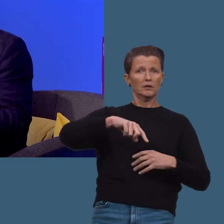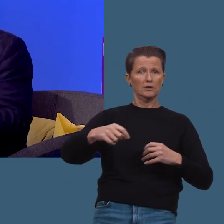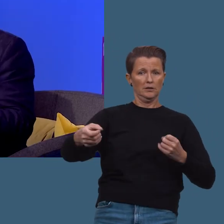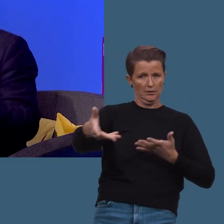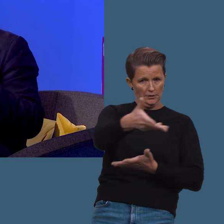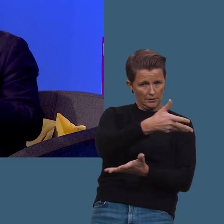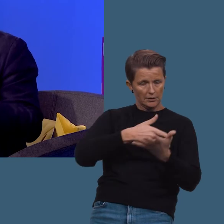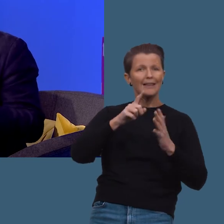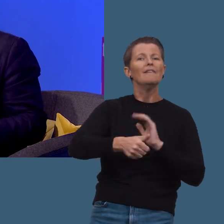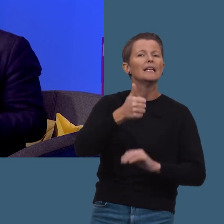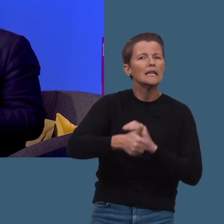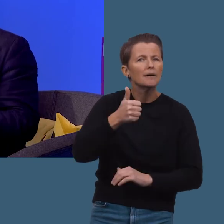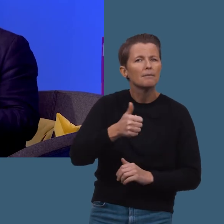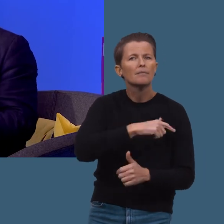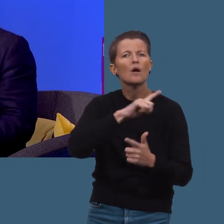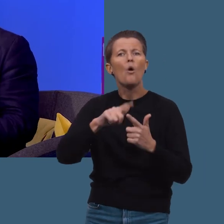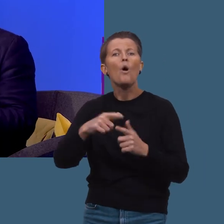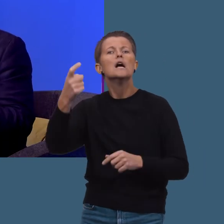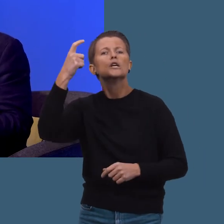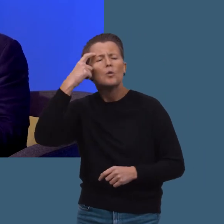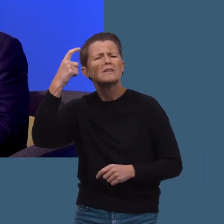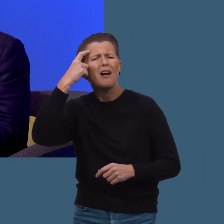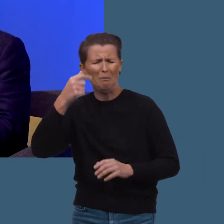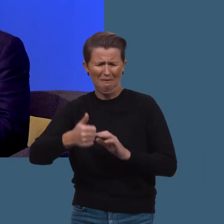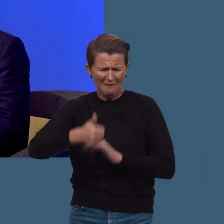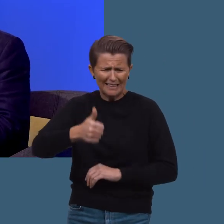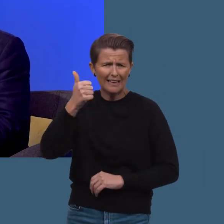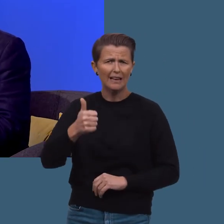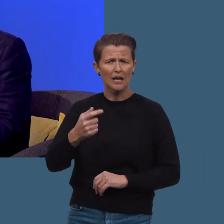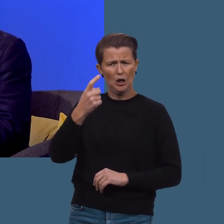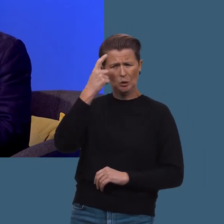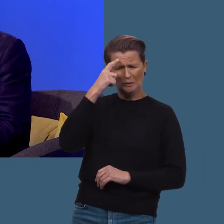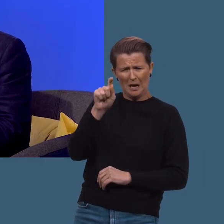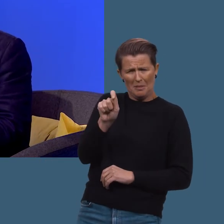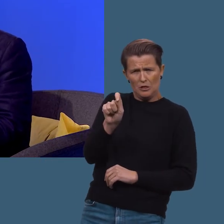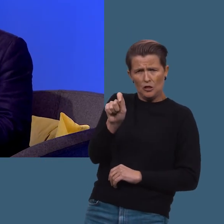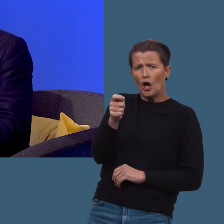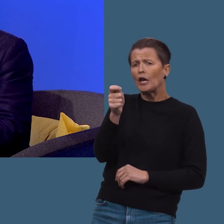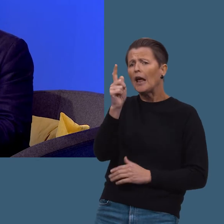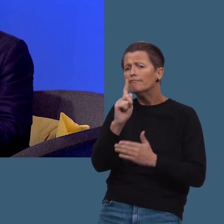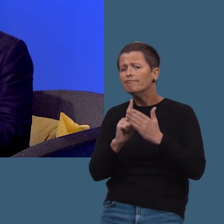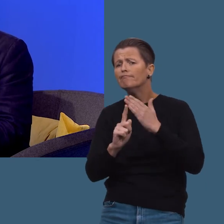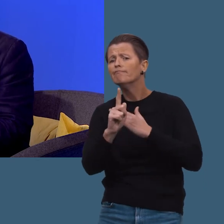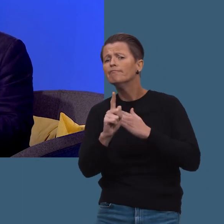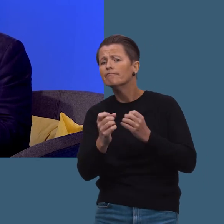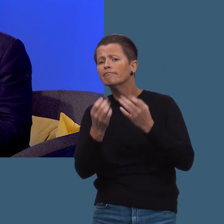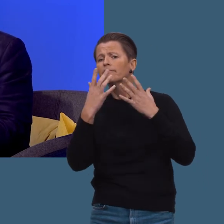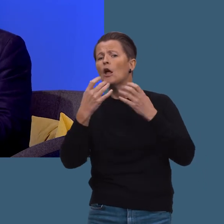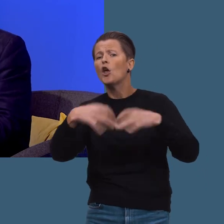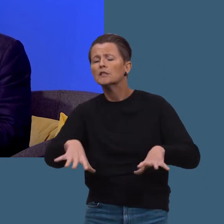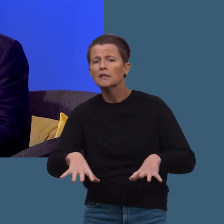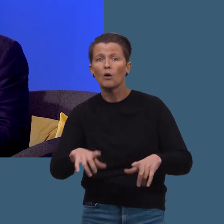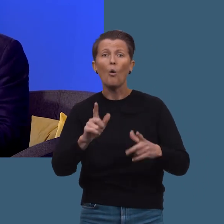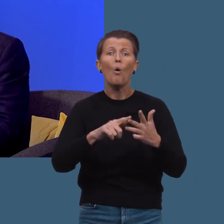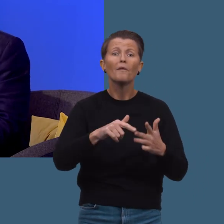oss her. Det er viktig. Og så er det også viktig med kunnskap. Fordi kunnskap er nøkkelen til å være en del av løsningen. Og til sist,